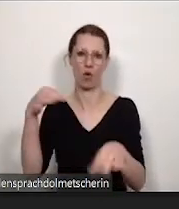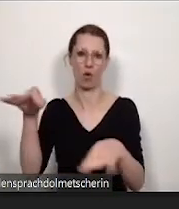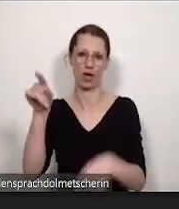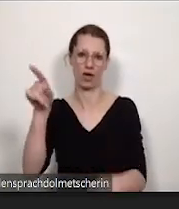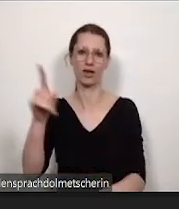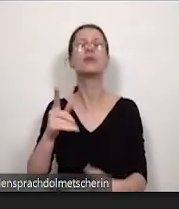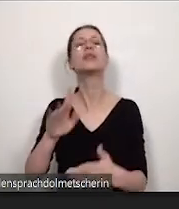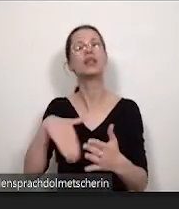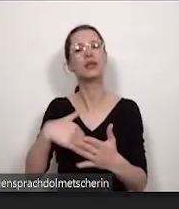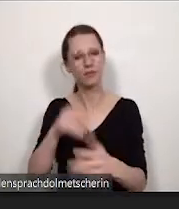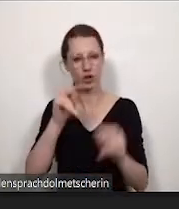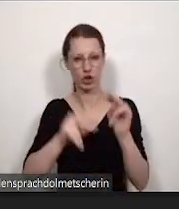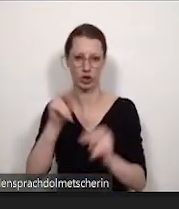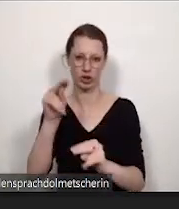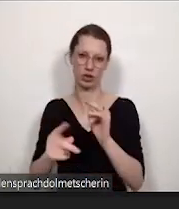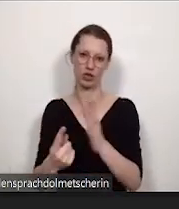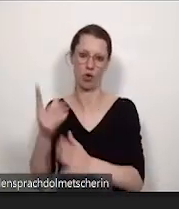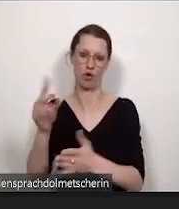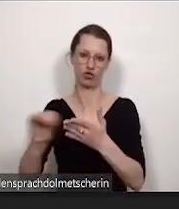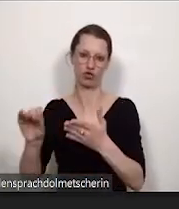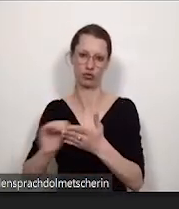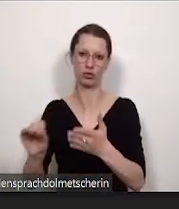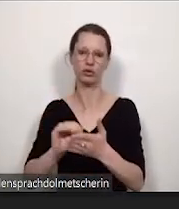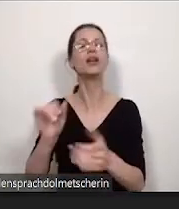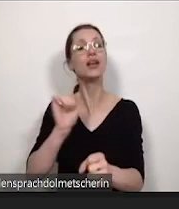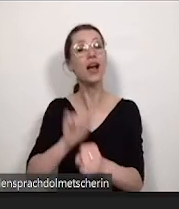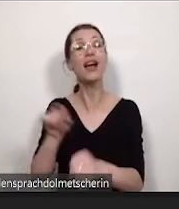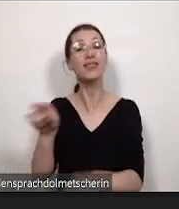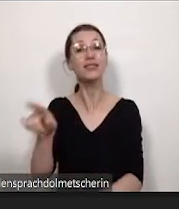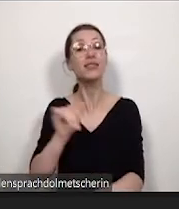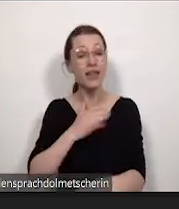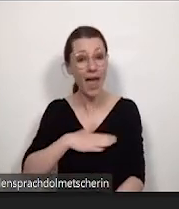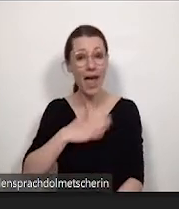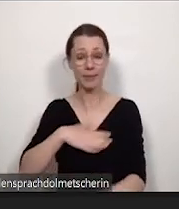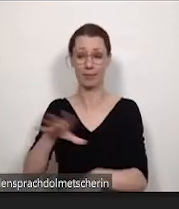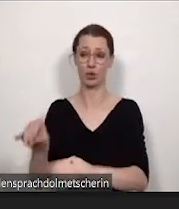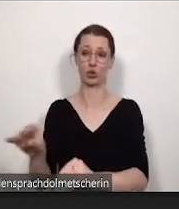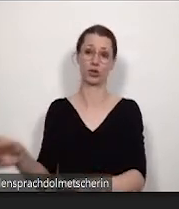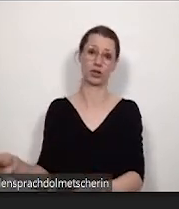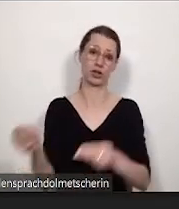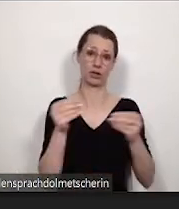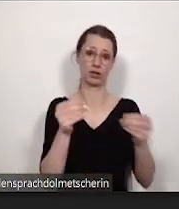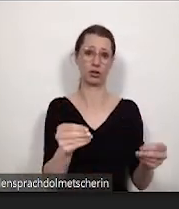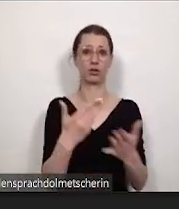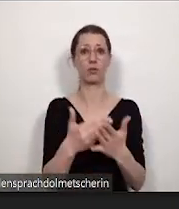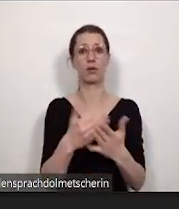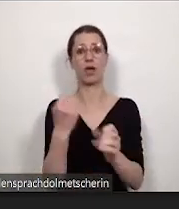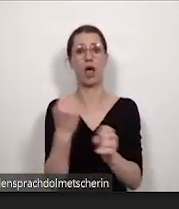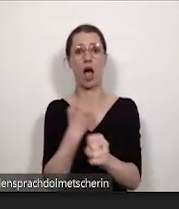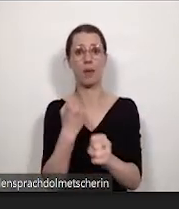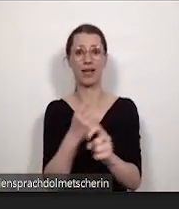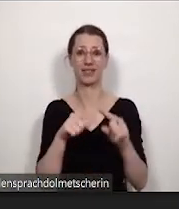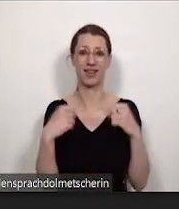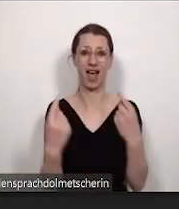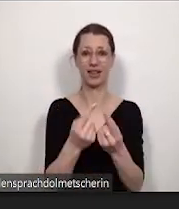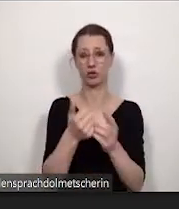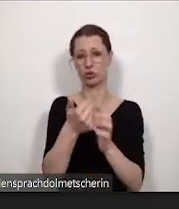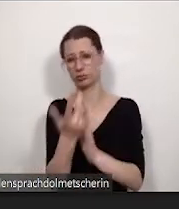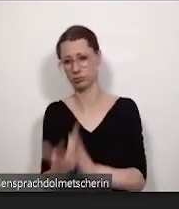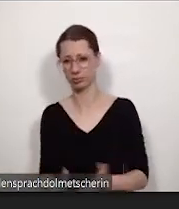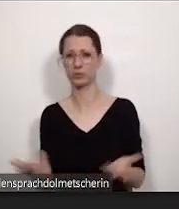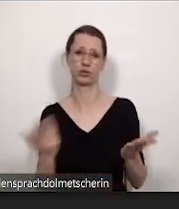Hochschulen und das können Sie auch sehr gerne einsetzen bei Ihnen an der Hochschule oder anregen in Arbeitskreisen etc. Und da